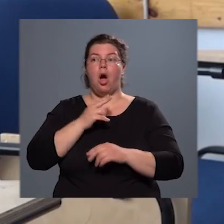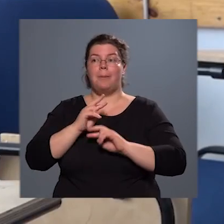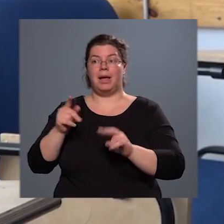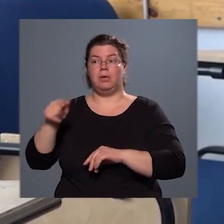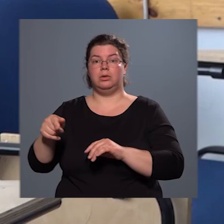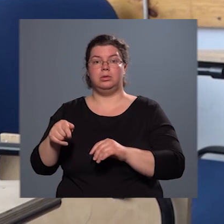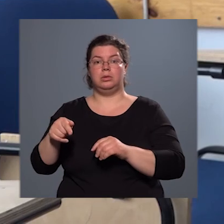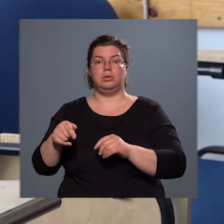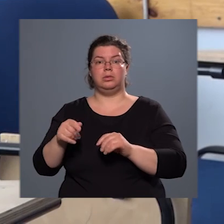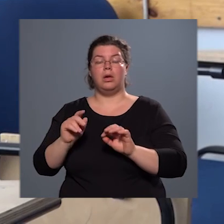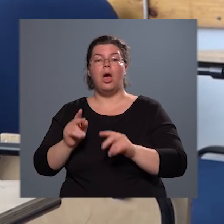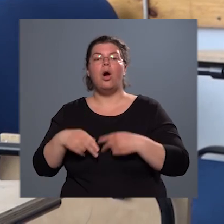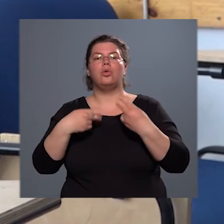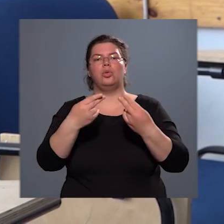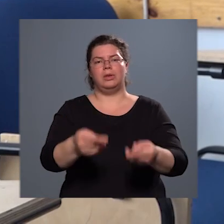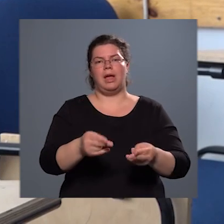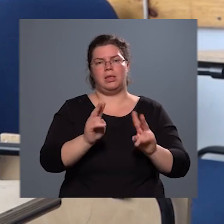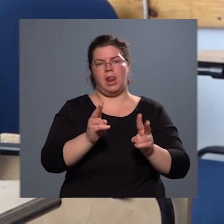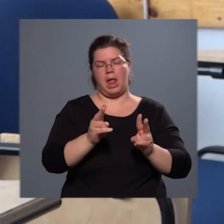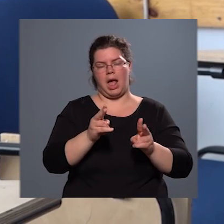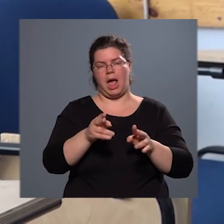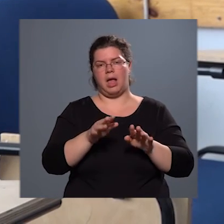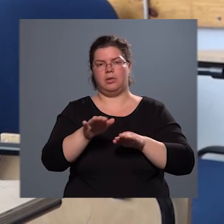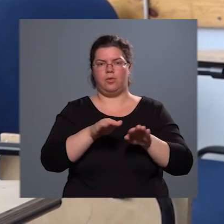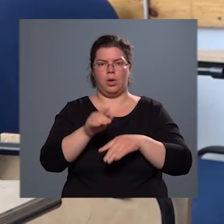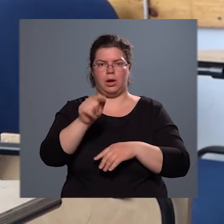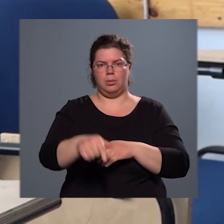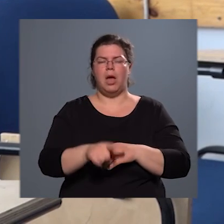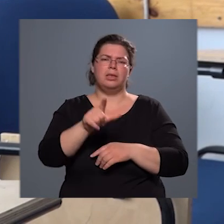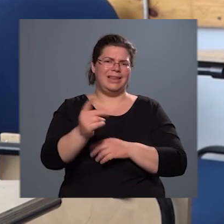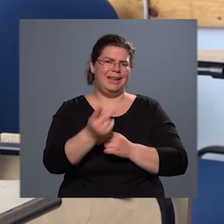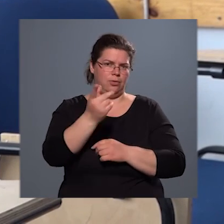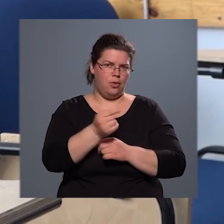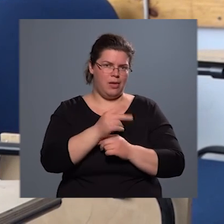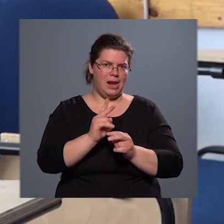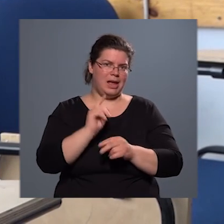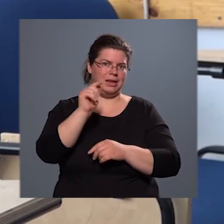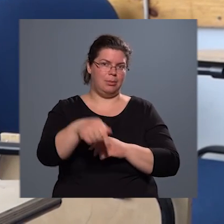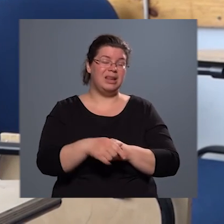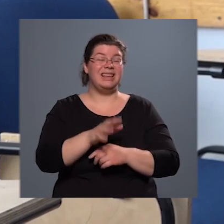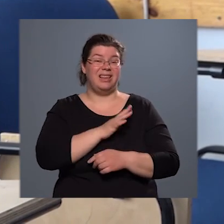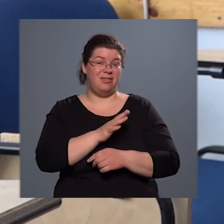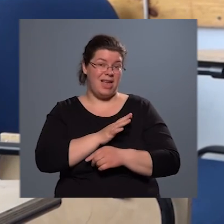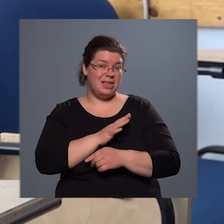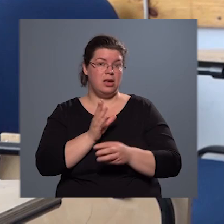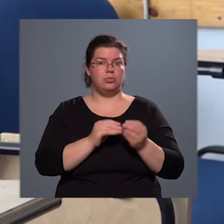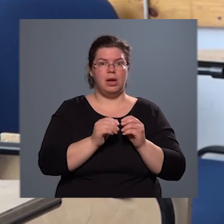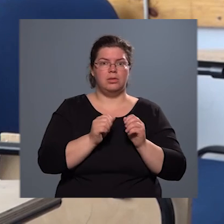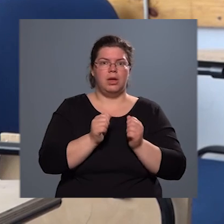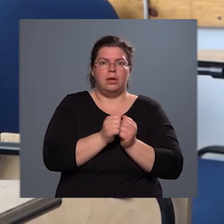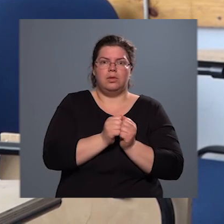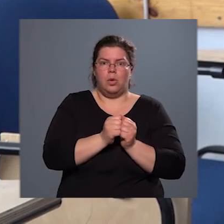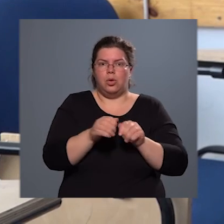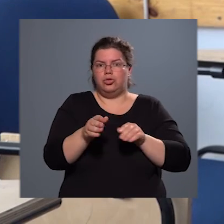forgalomban csak két fővel lehet kimenni egyszerre. Hát ez elég veszélyes, mert szorosan rá kell